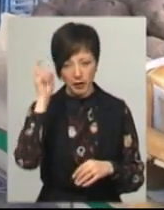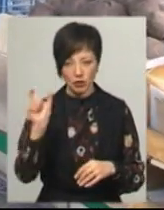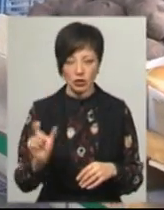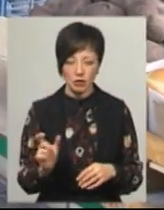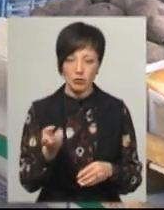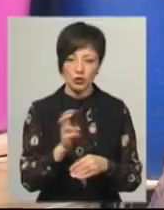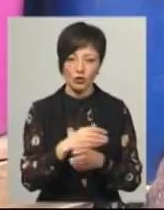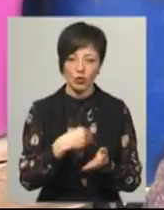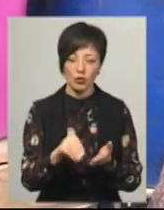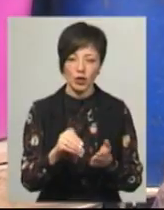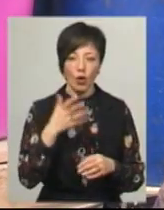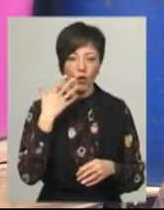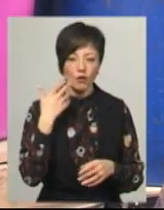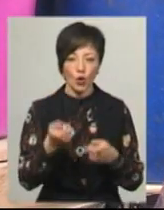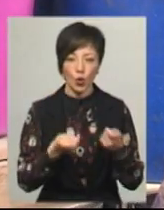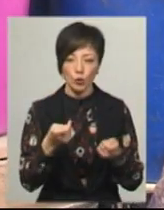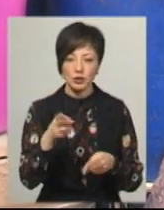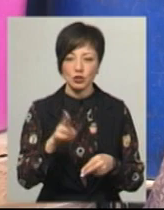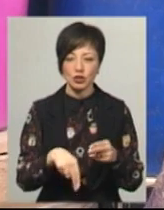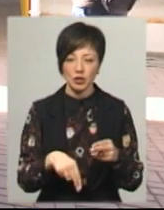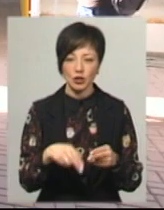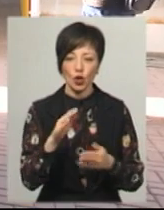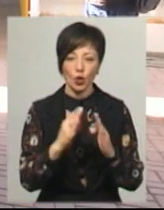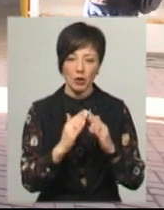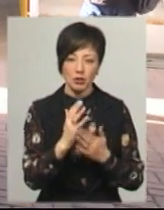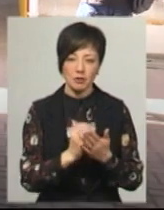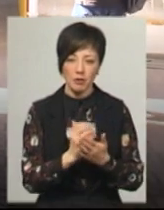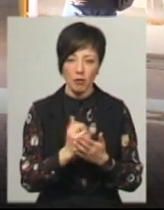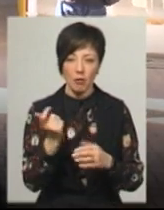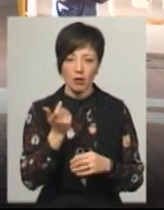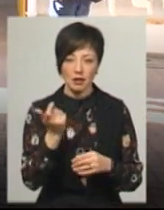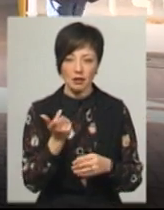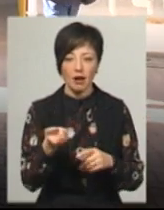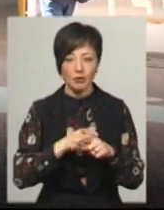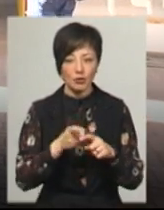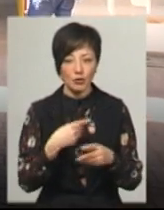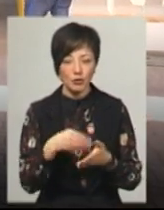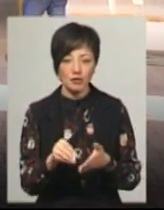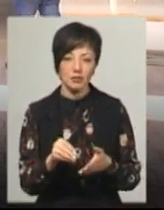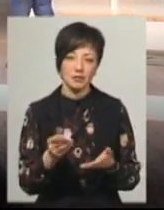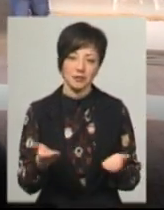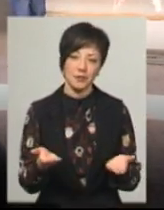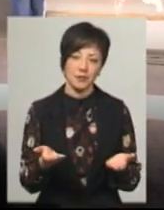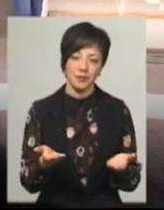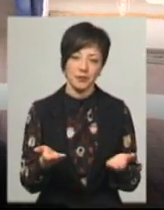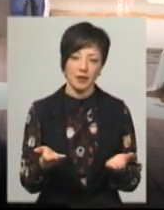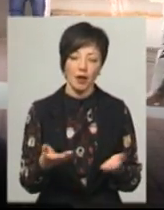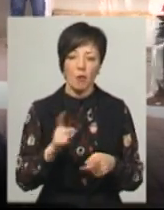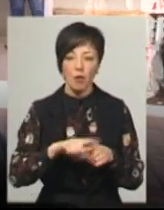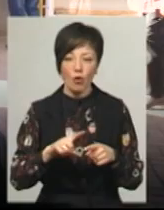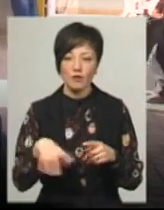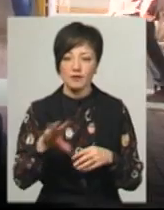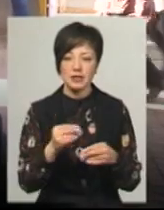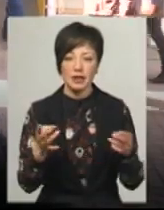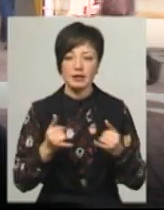'ячеслав прийшов купити овочі та крупи, бо скінчилися домашні запаси. По хозяйству ось бульбу купив, морку, все